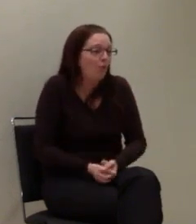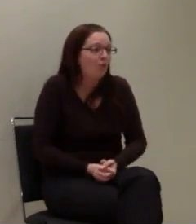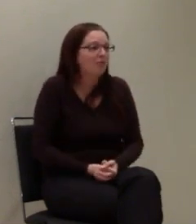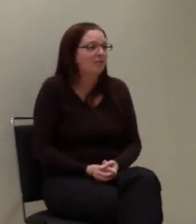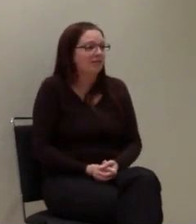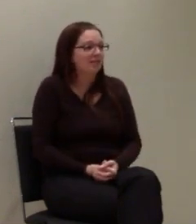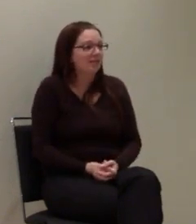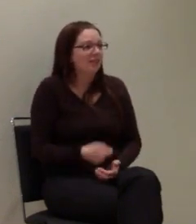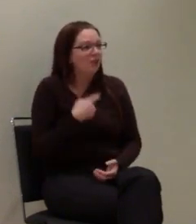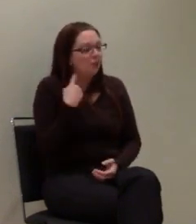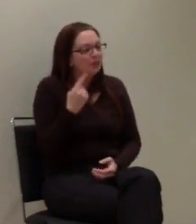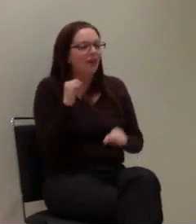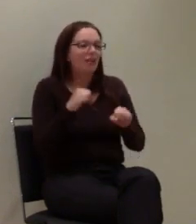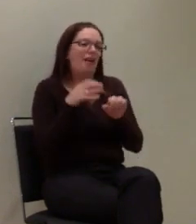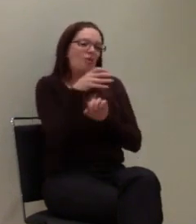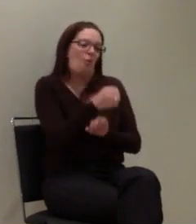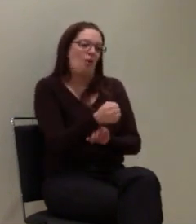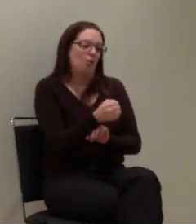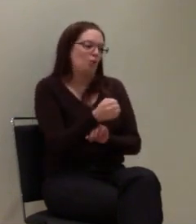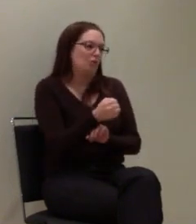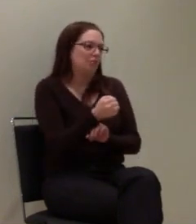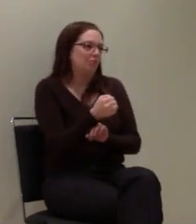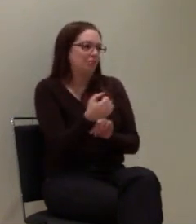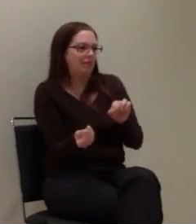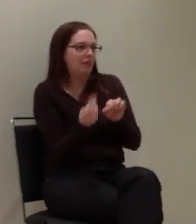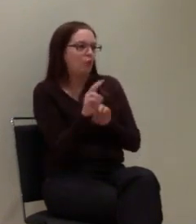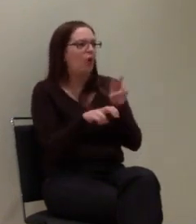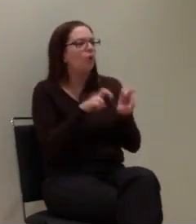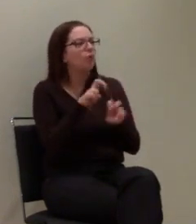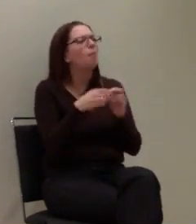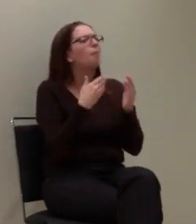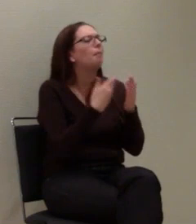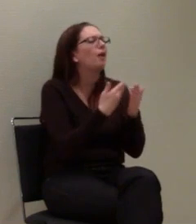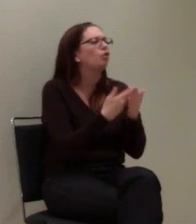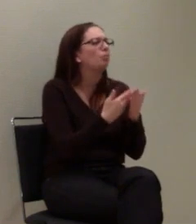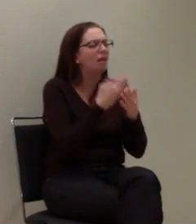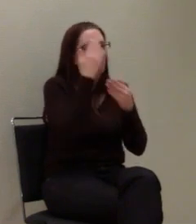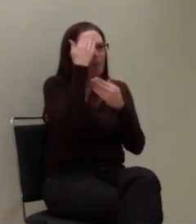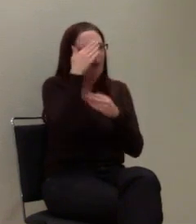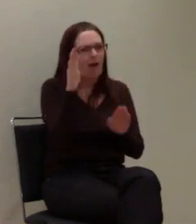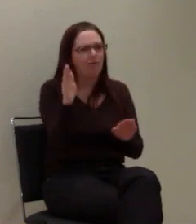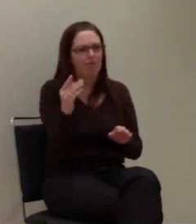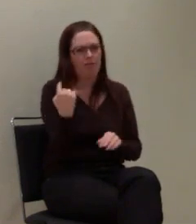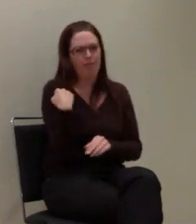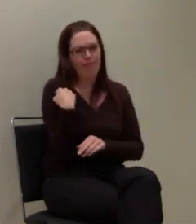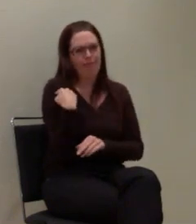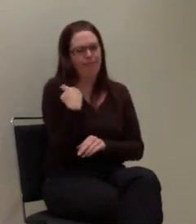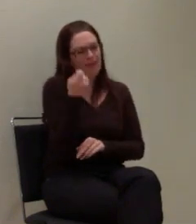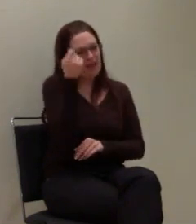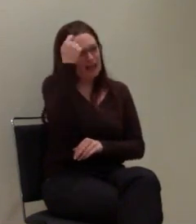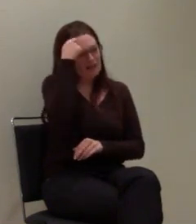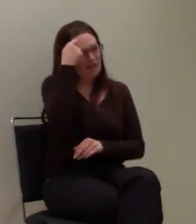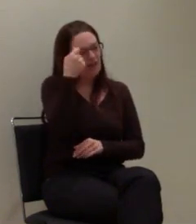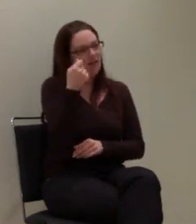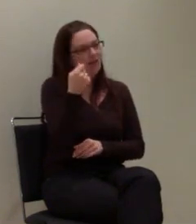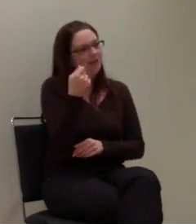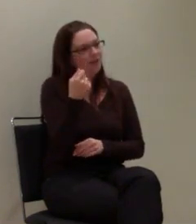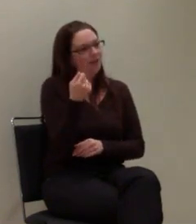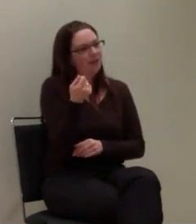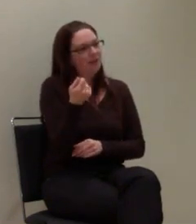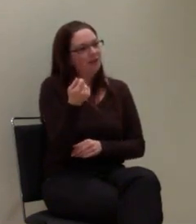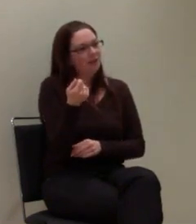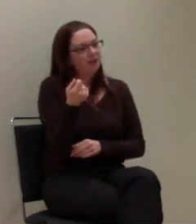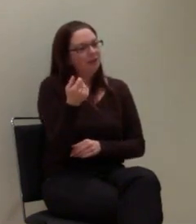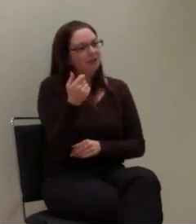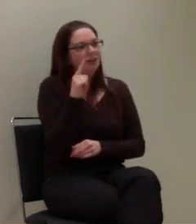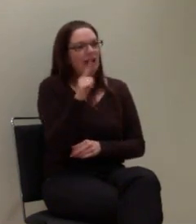darüber eine Ortung durchführen können. Ein prominentes Beispiel, ich weiß nicht, ob das jeder kennt, aber das ist jetzt das, was ich am besten kenne. Ein prominentes Beispiel,